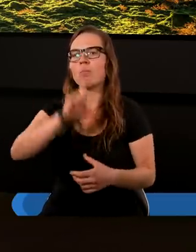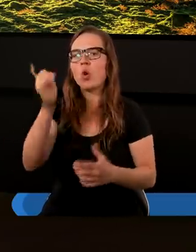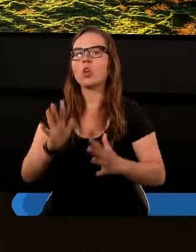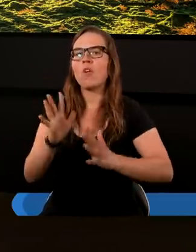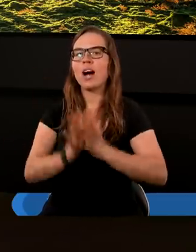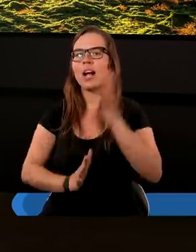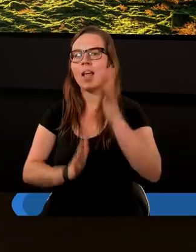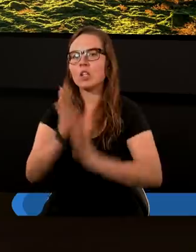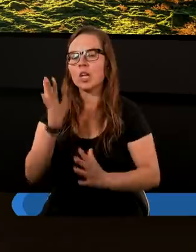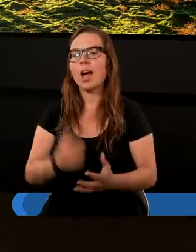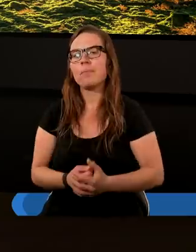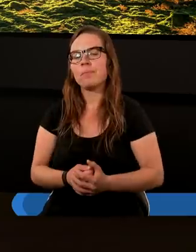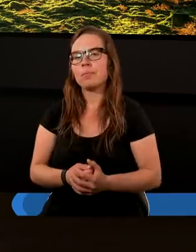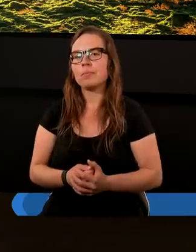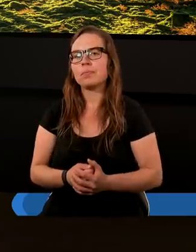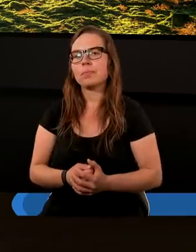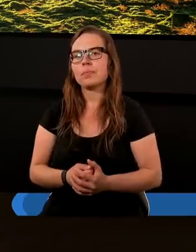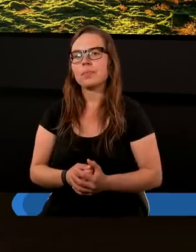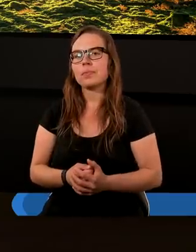w Podkowie Leśnej.